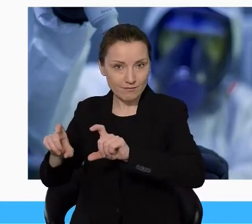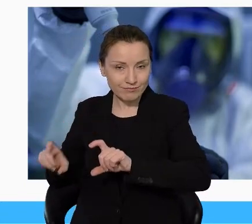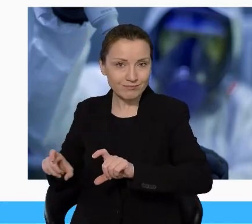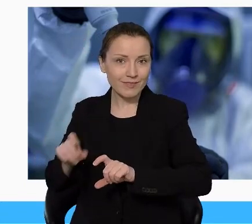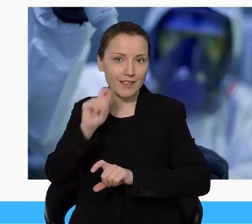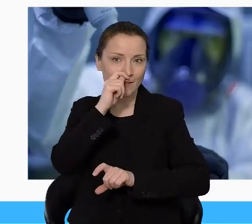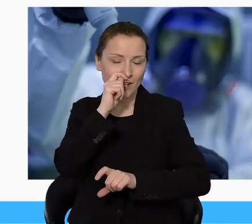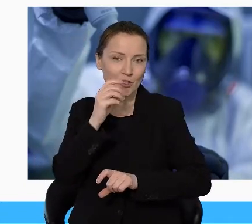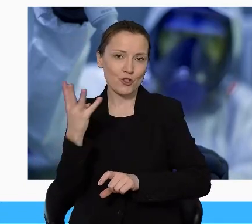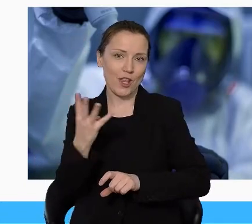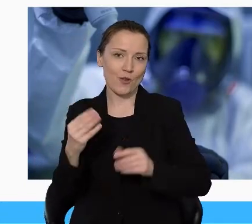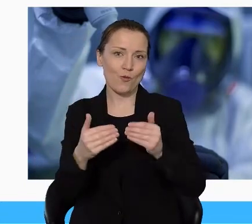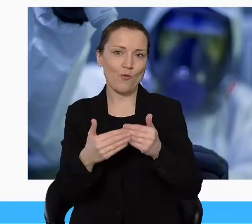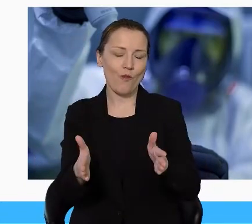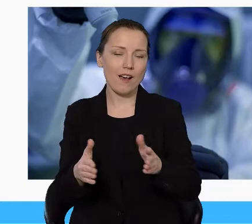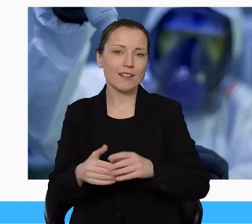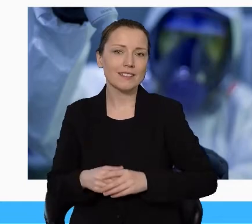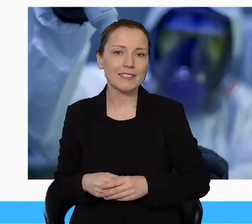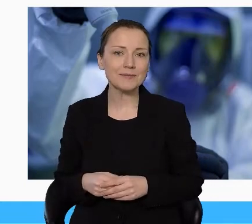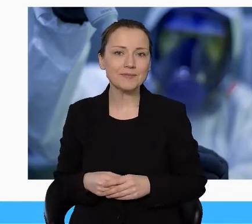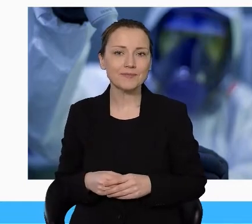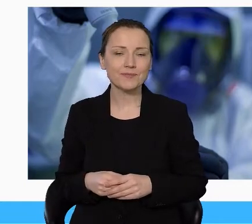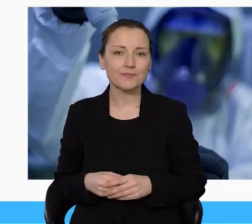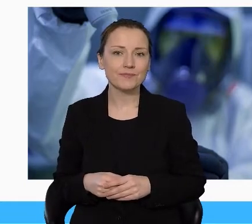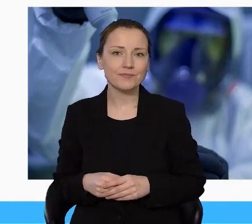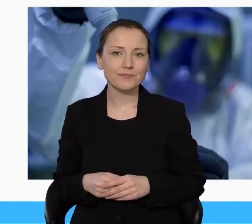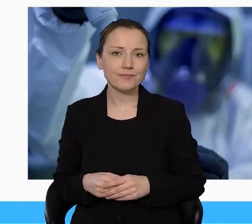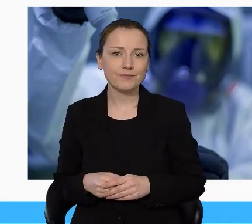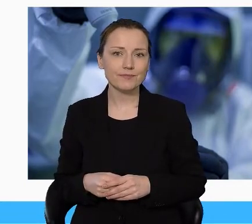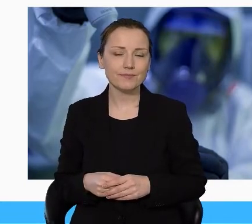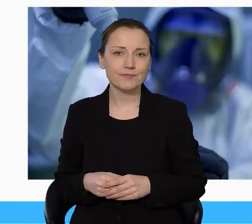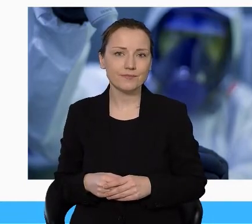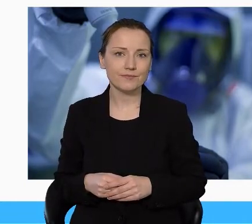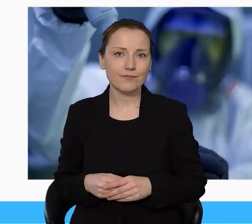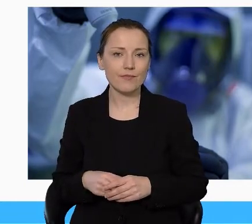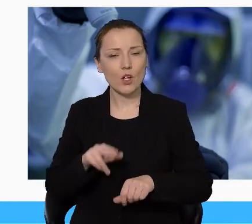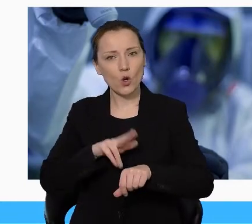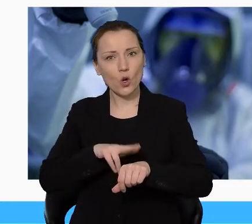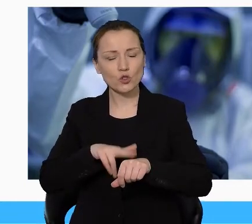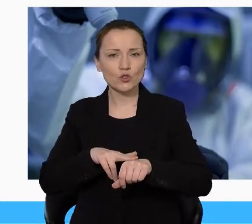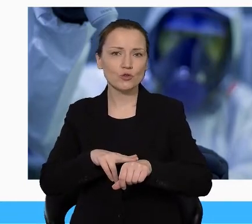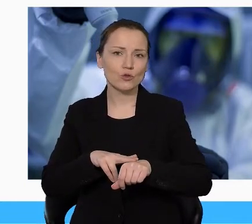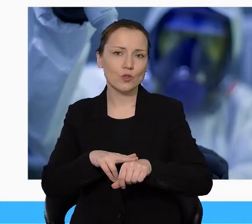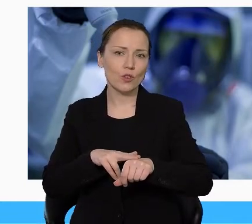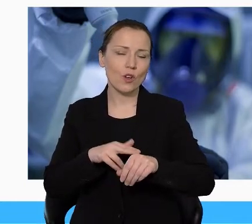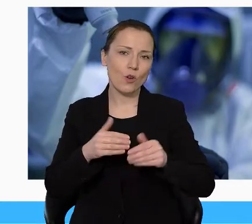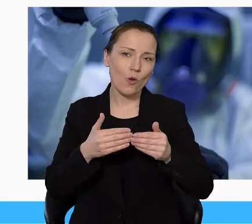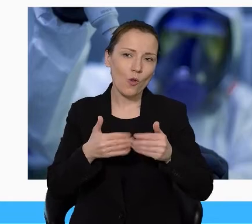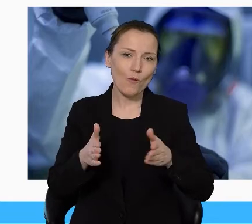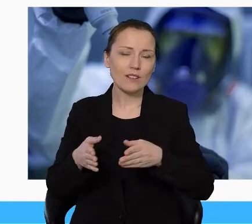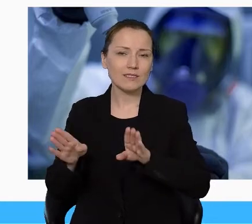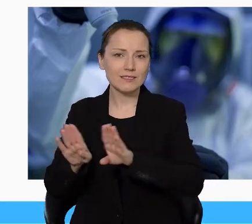pięciu będą dostępne, czynne i godziny oczywiście do